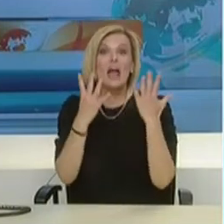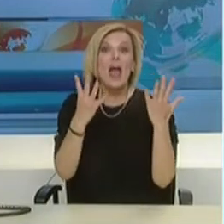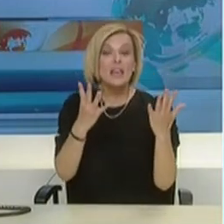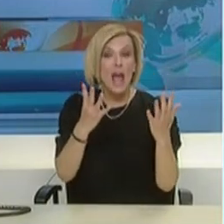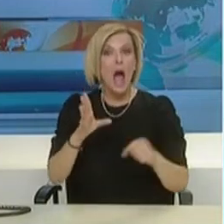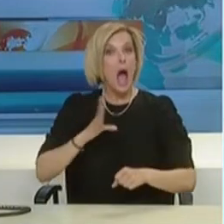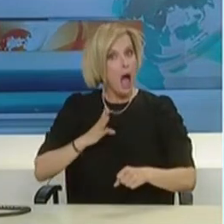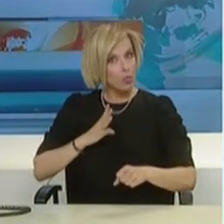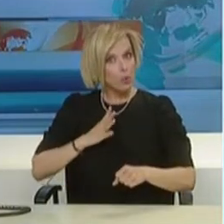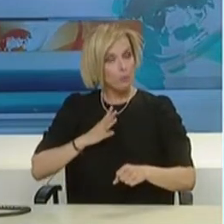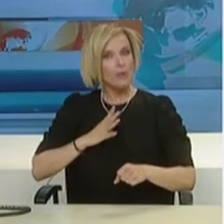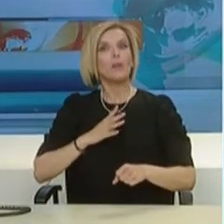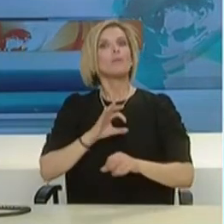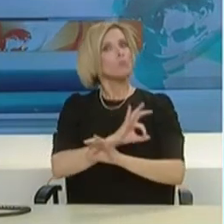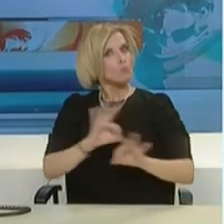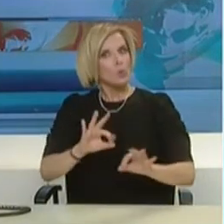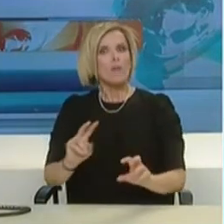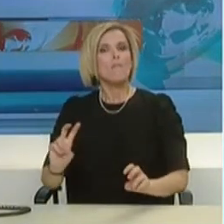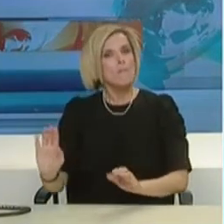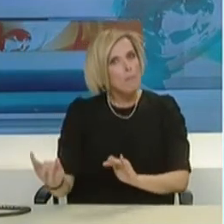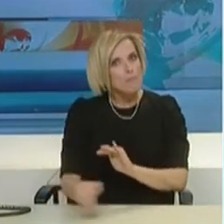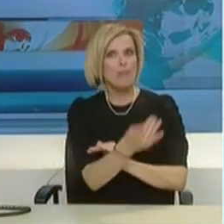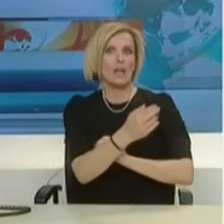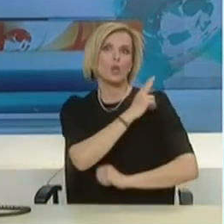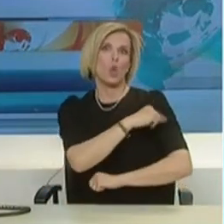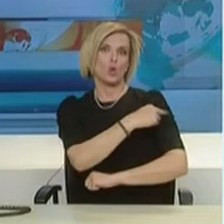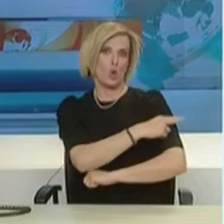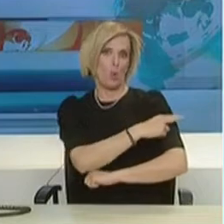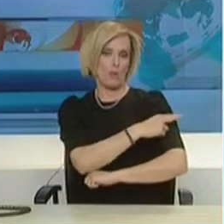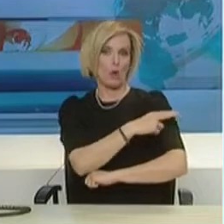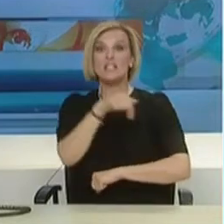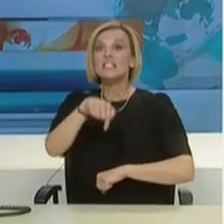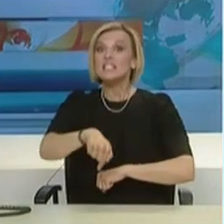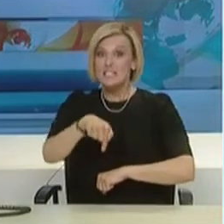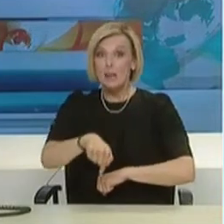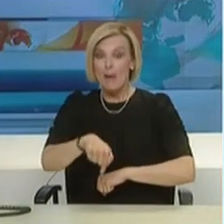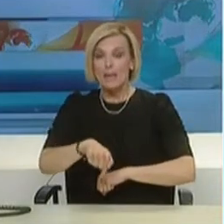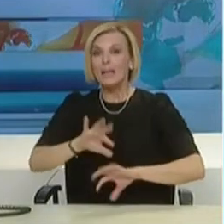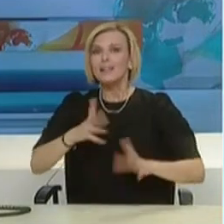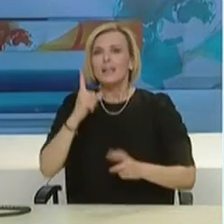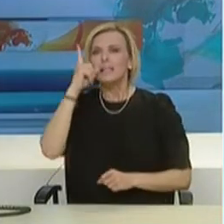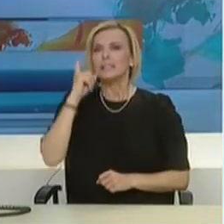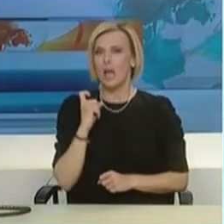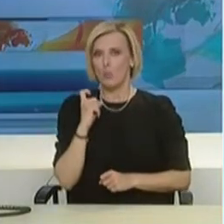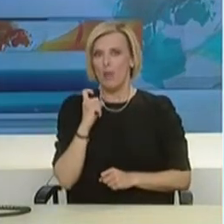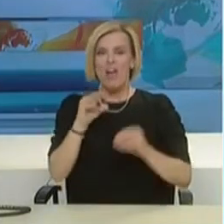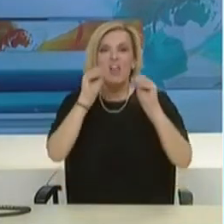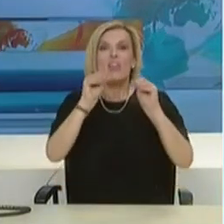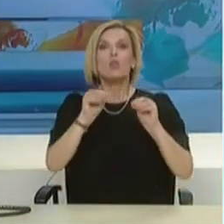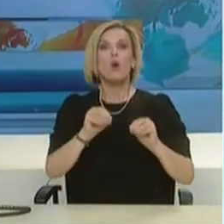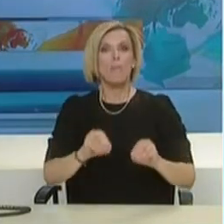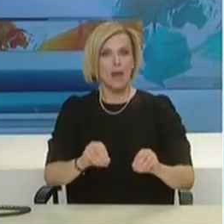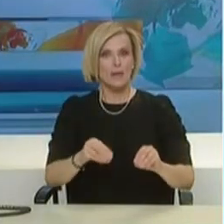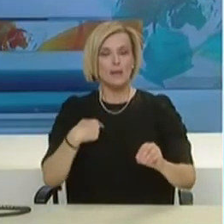ήδη πάρει εξιτήριο από το νοσοκομείο. Τα σημερινά δεδομένα επιβεβαιώνουν τις